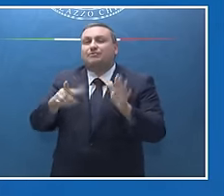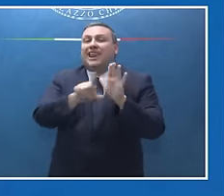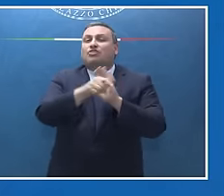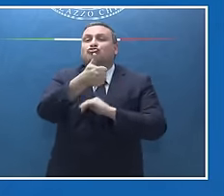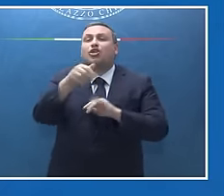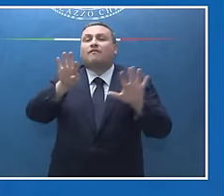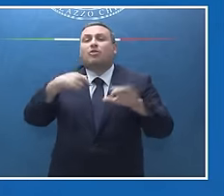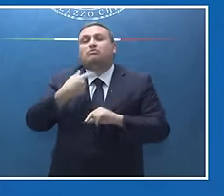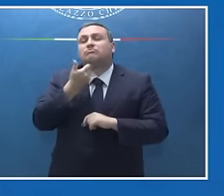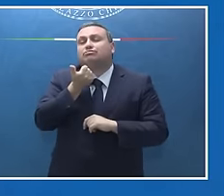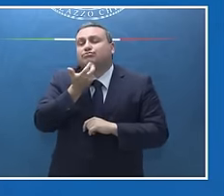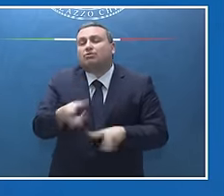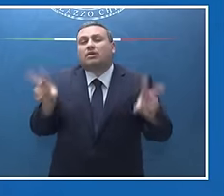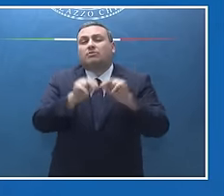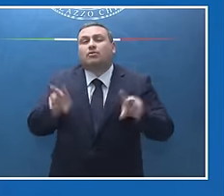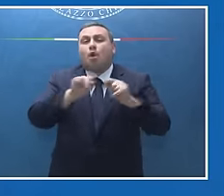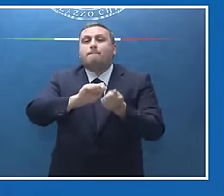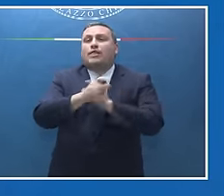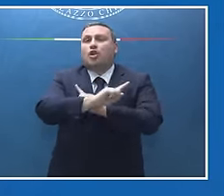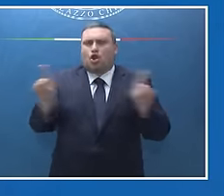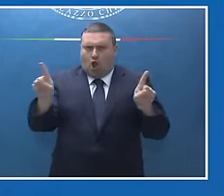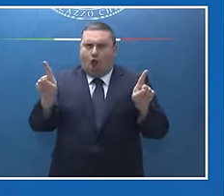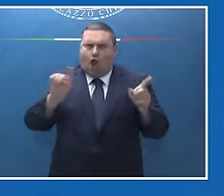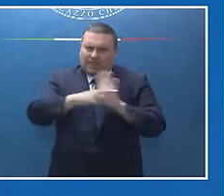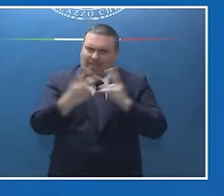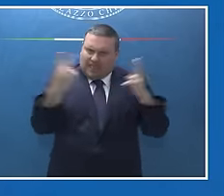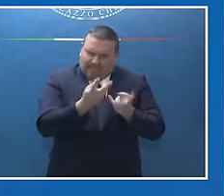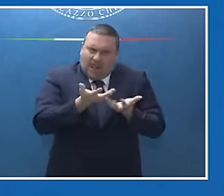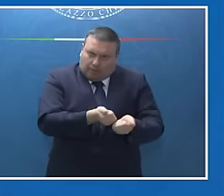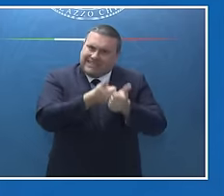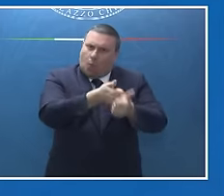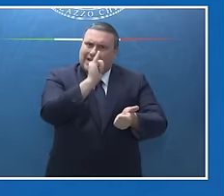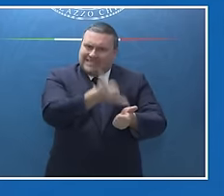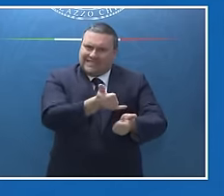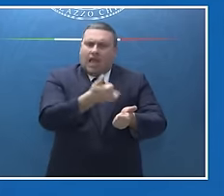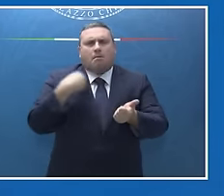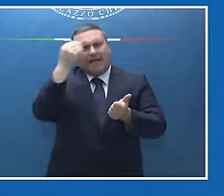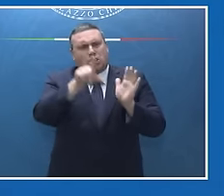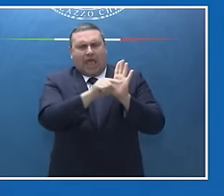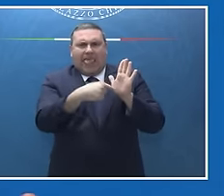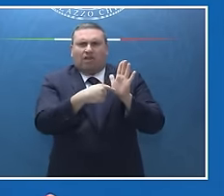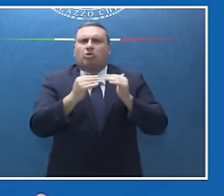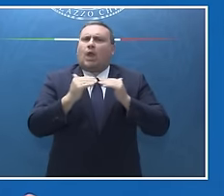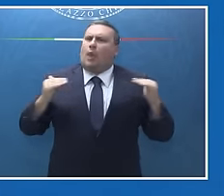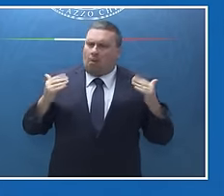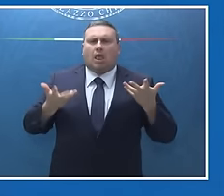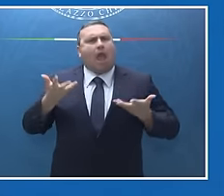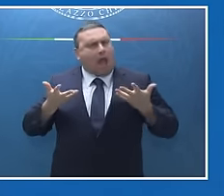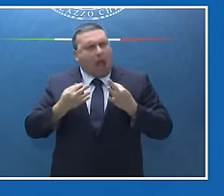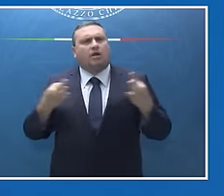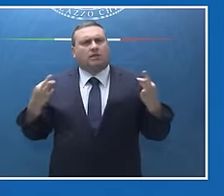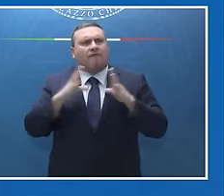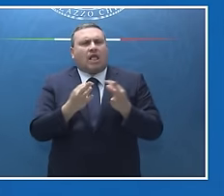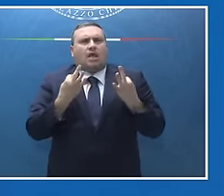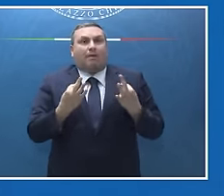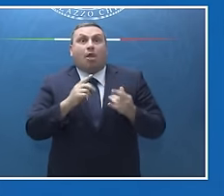194, intendo applicarla, applicarla in tutte le sue parti. Credo che sia una legge molto equilibrata, fatta molto bene e credo che non abbia bisogno di